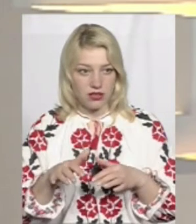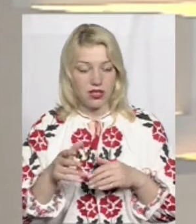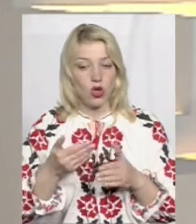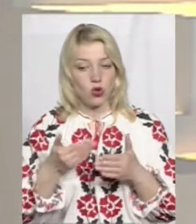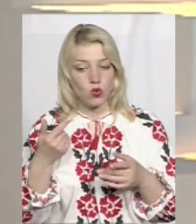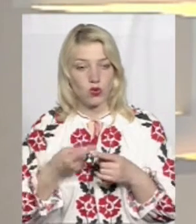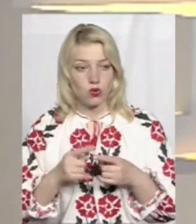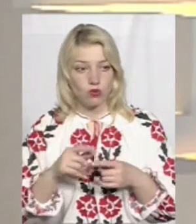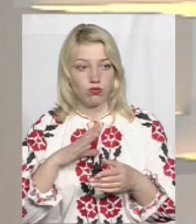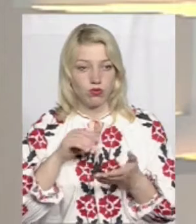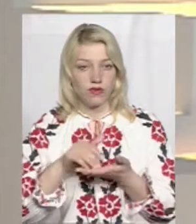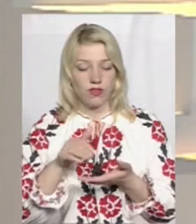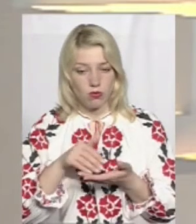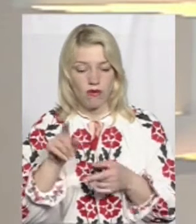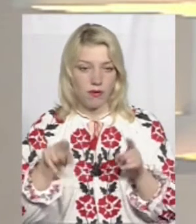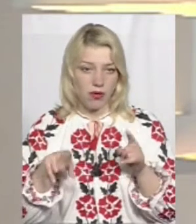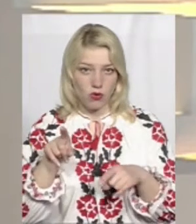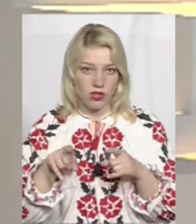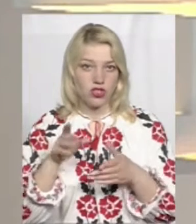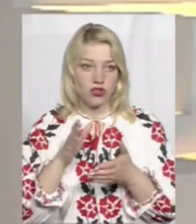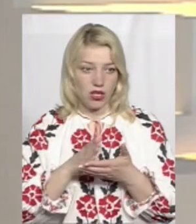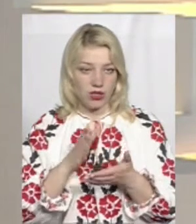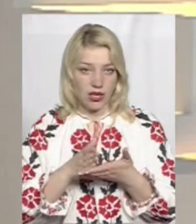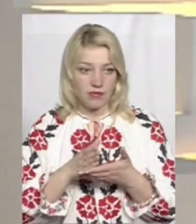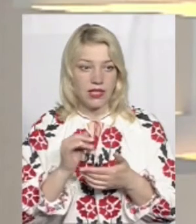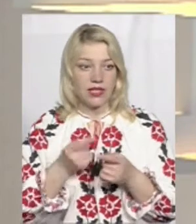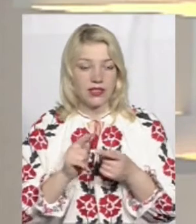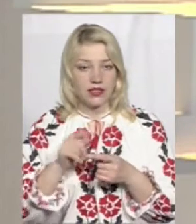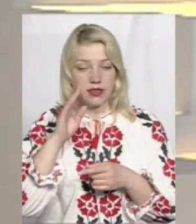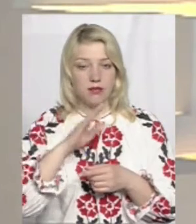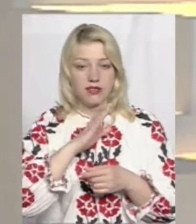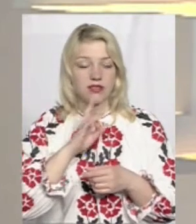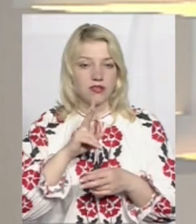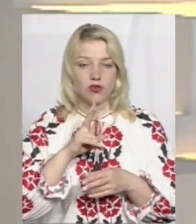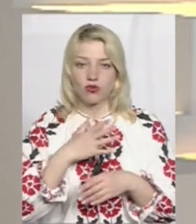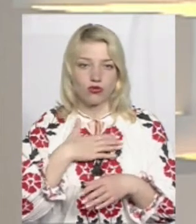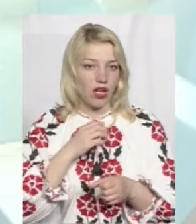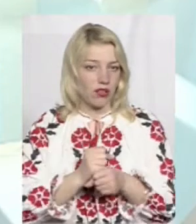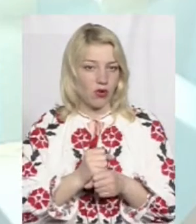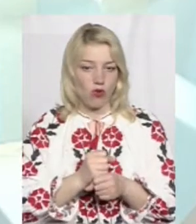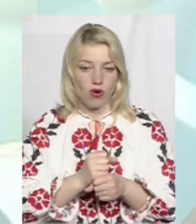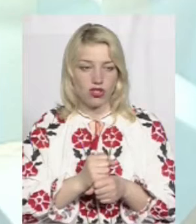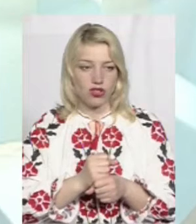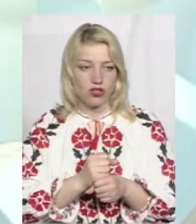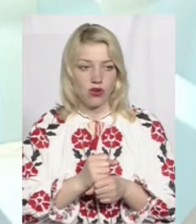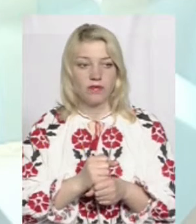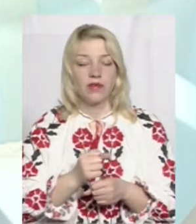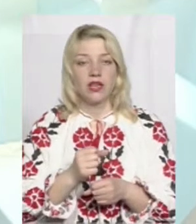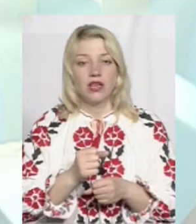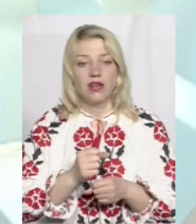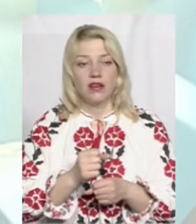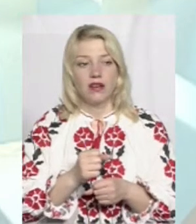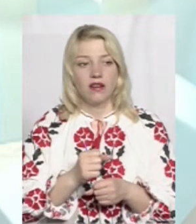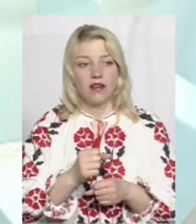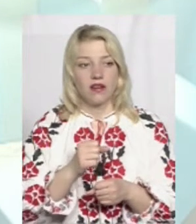цього були відмови, періодично вони є, і ті батьки, які також дуже категорично налаштовані, вони, як правило, не